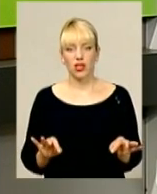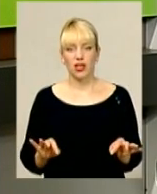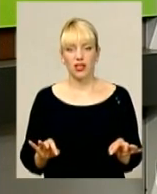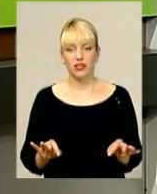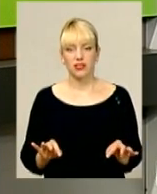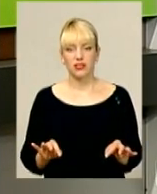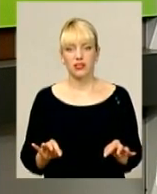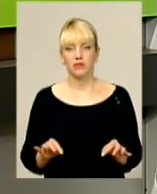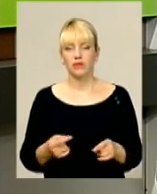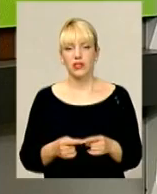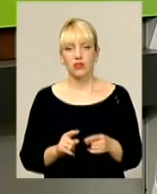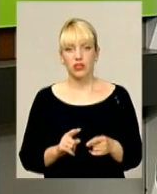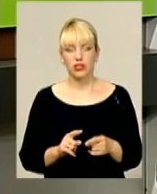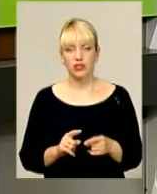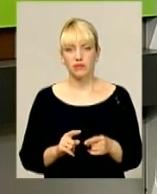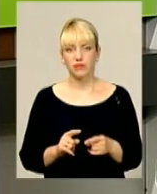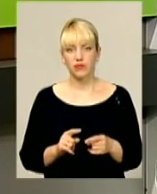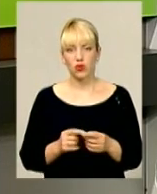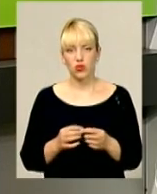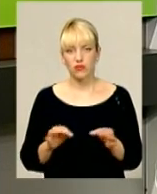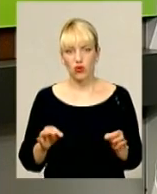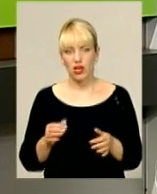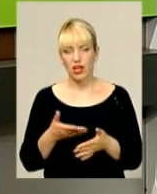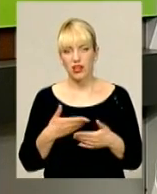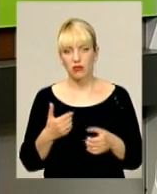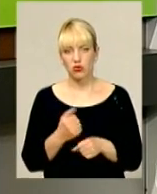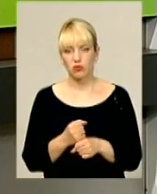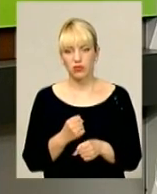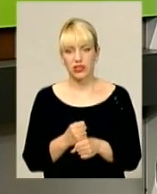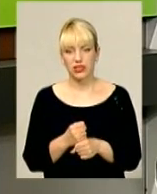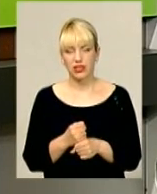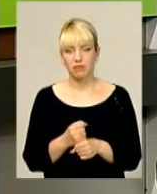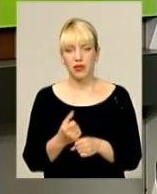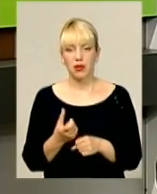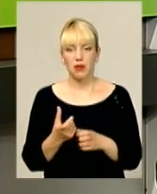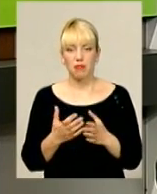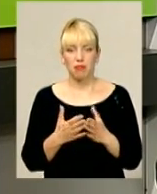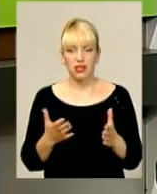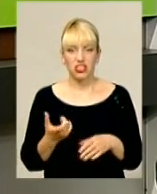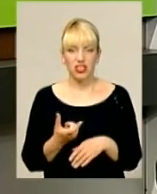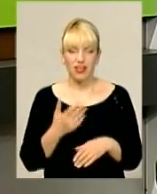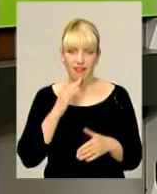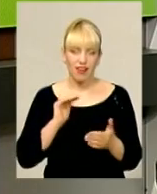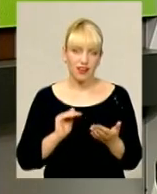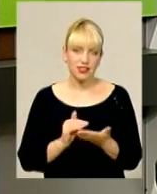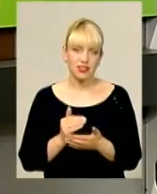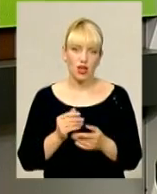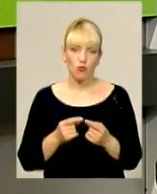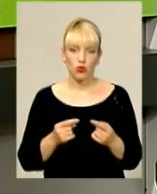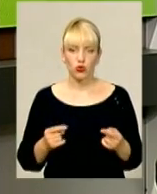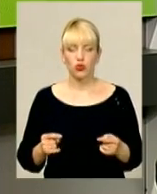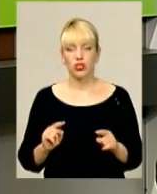критичне ставлення до думок одне одного дозволяє зробити все-таки більш якісний продукт. І тому,